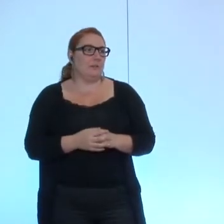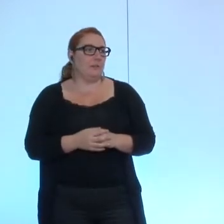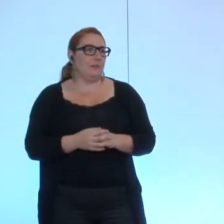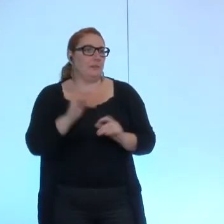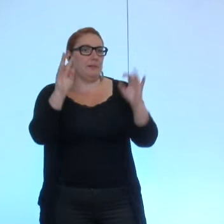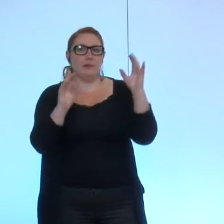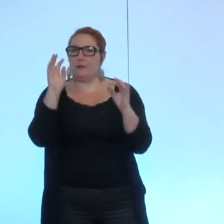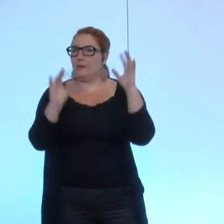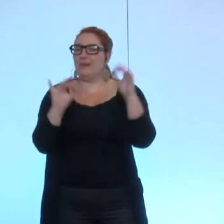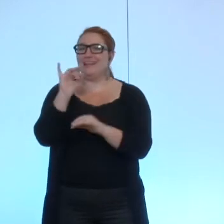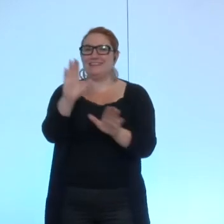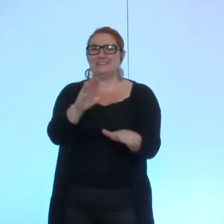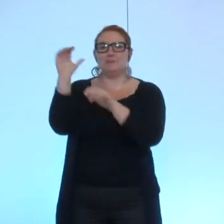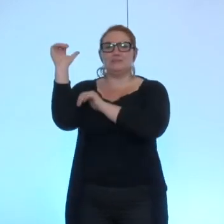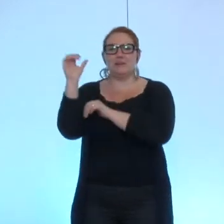qui s'abstient